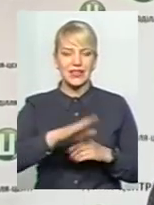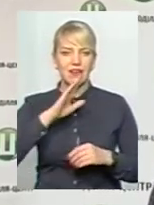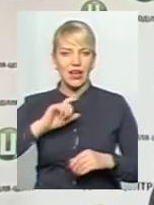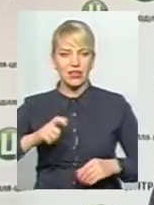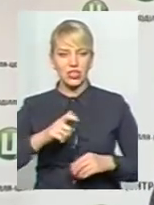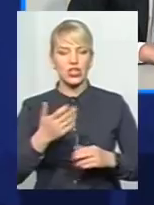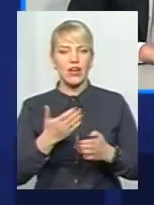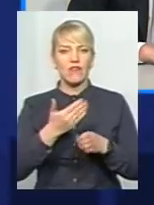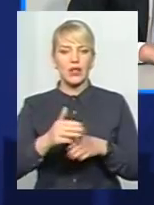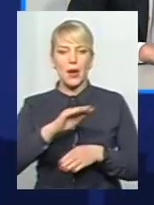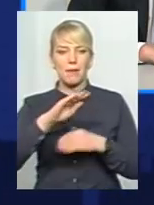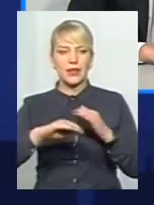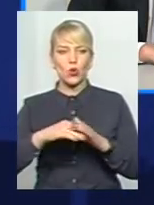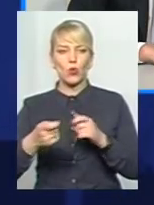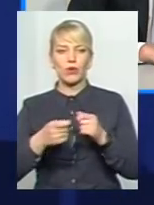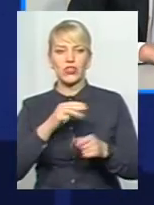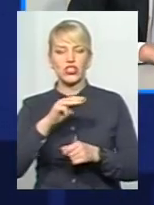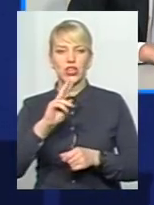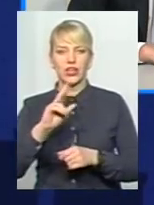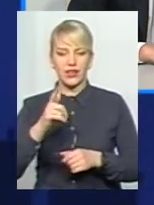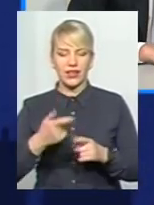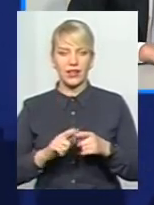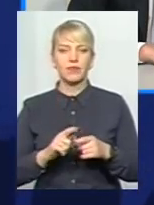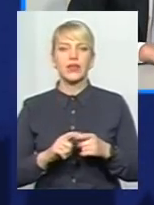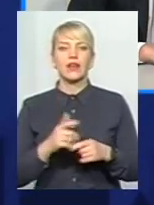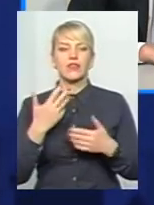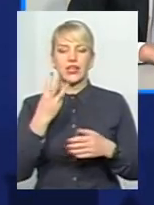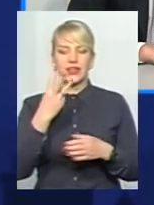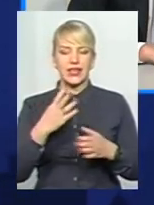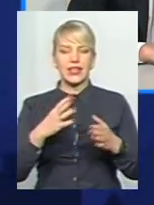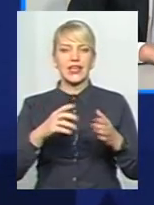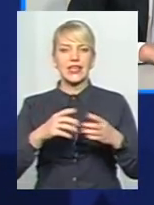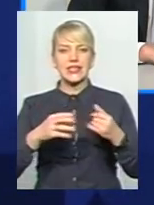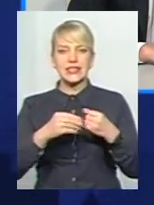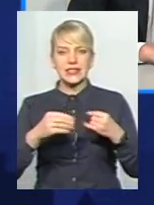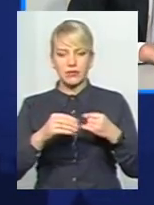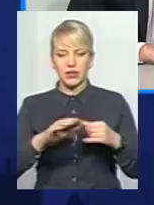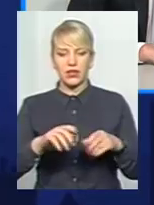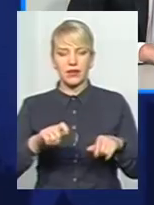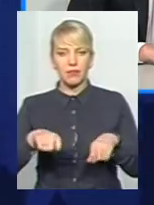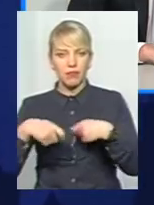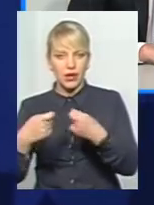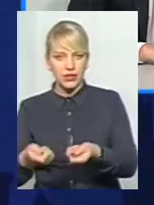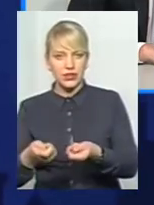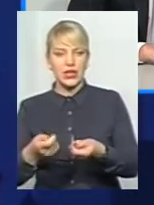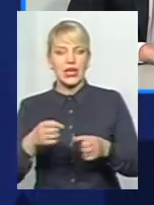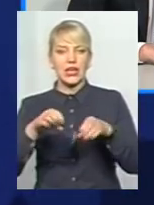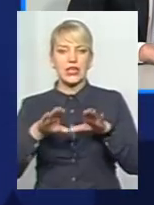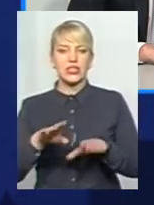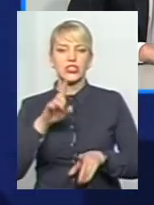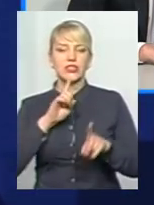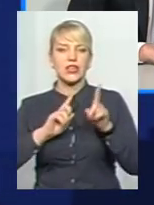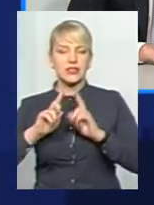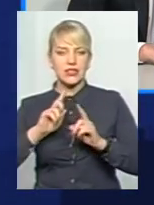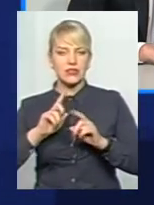управління ЖКГ в рекреаційній зоні три ділянки вже передані, і є рішення сесії минулого року на передачу,